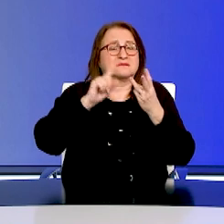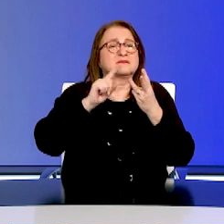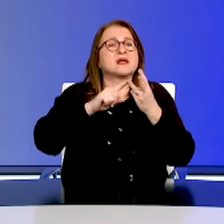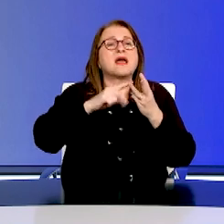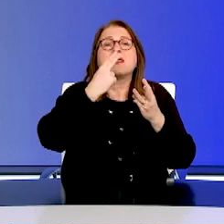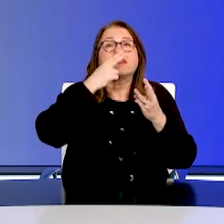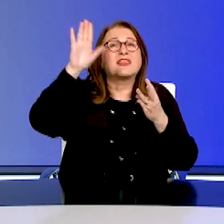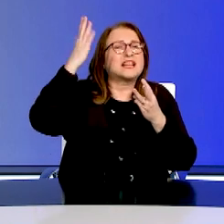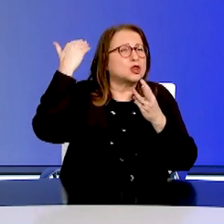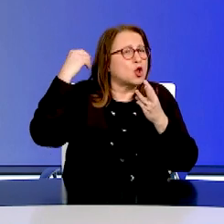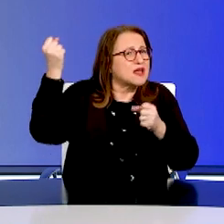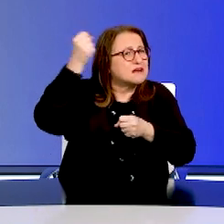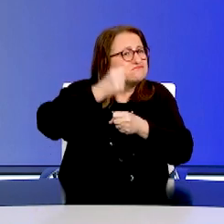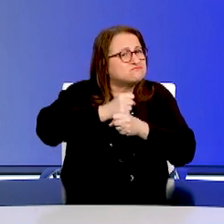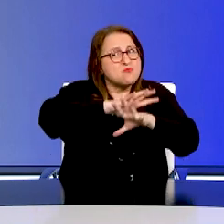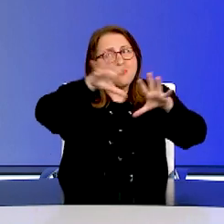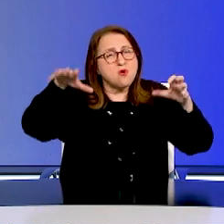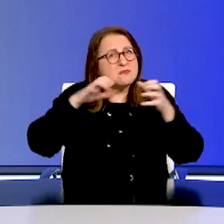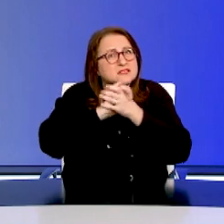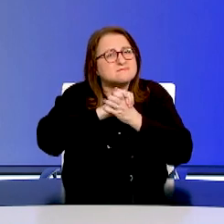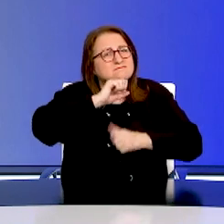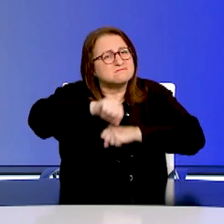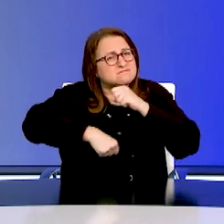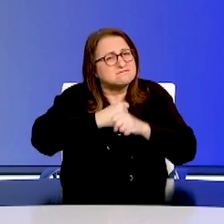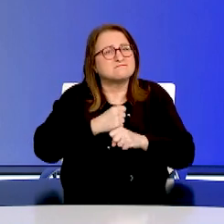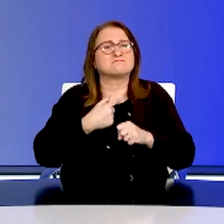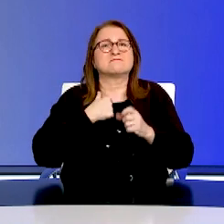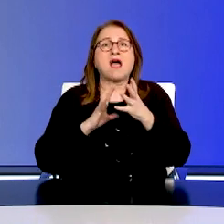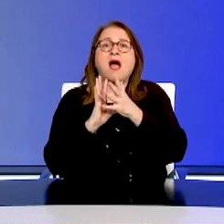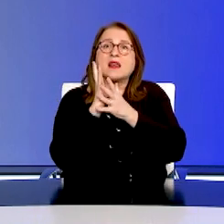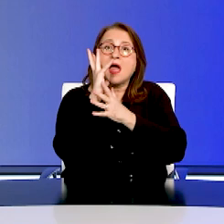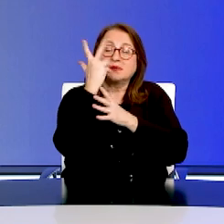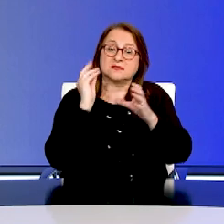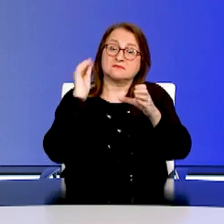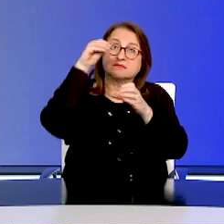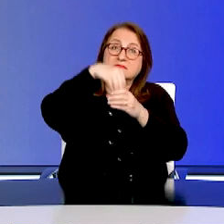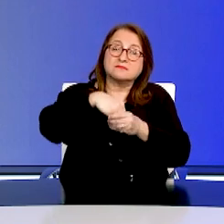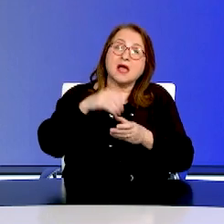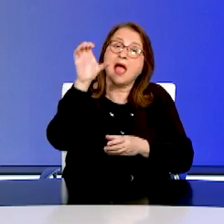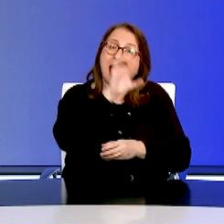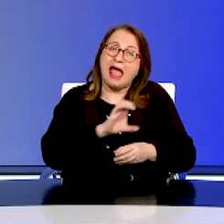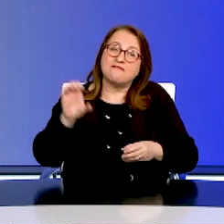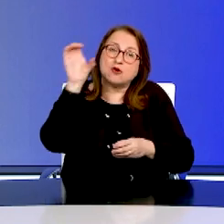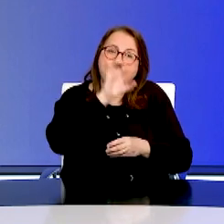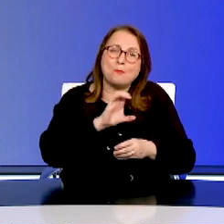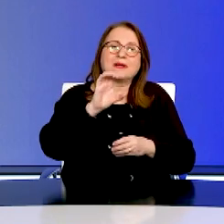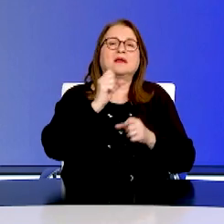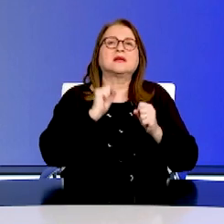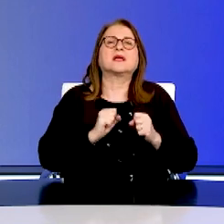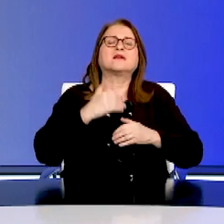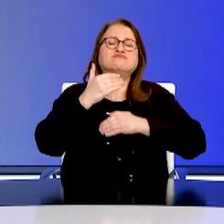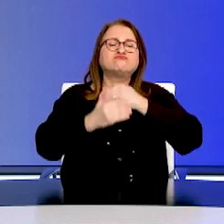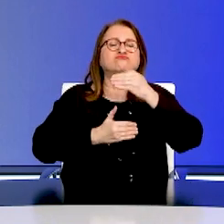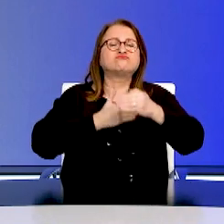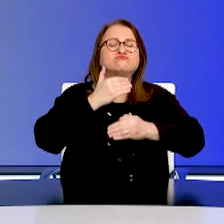στα χρόνια της ανάπτυξης, την ενσωμάτωση στην ευρωπαϊκή οικογένεια και τα βήματά μας στην πιο στέρεη δημοκρατία που είχαμε